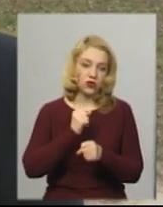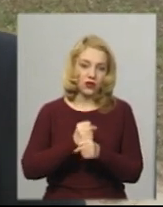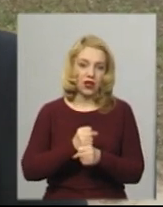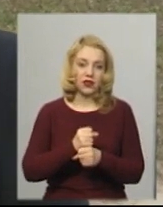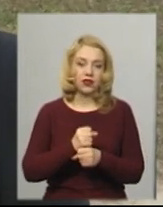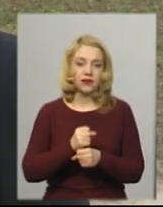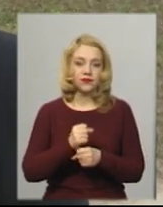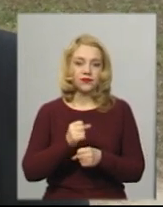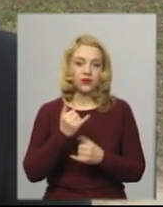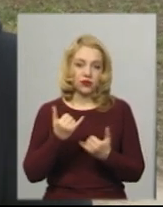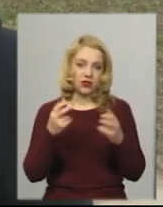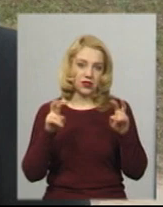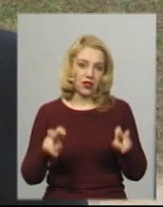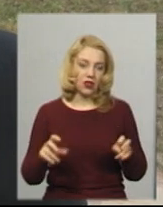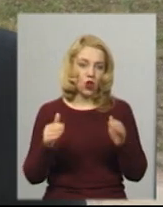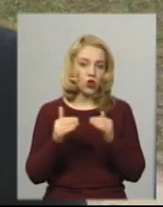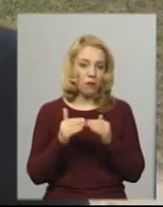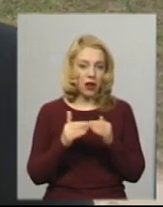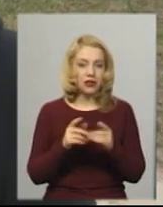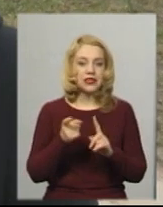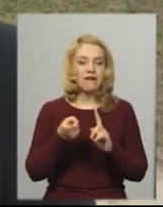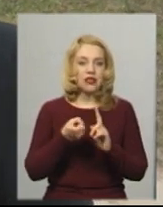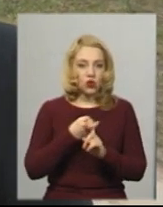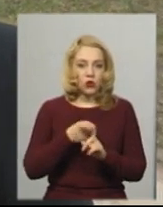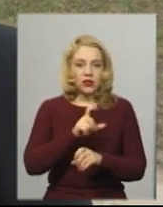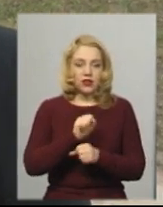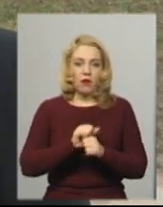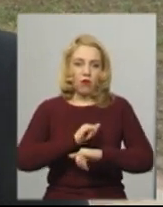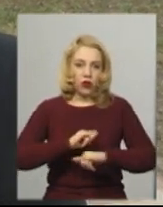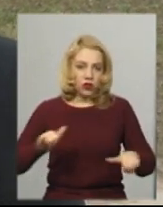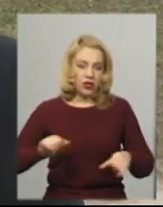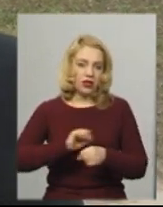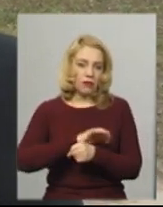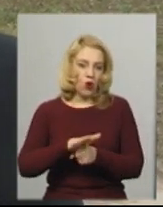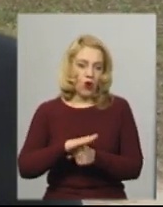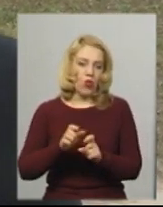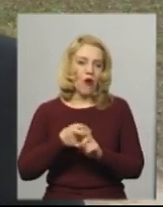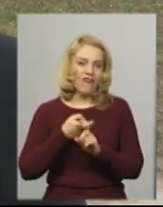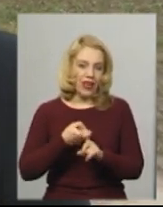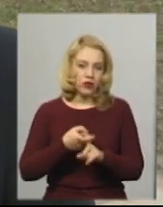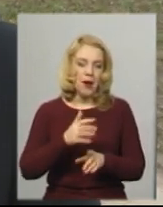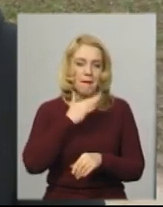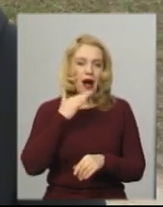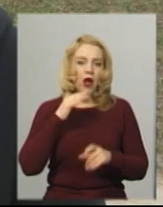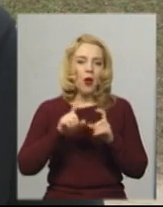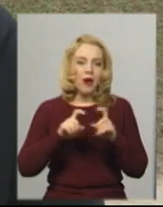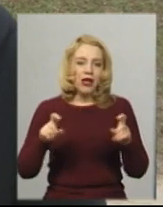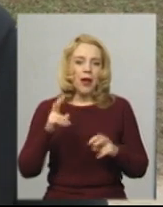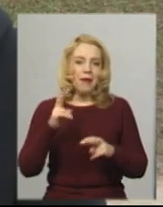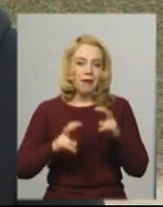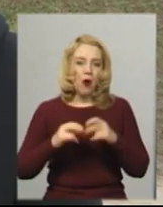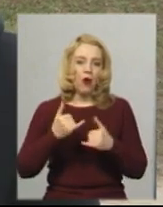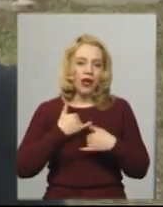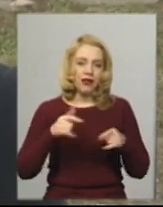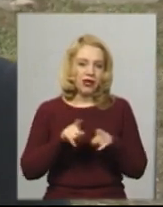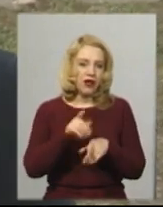наші, зараз сидять по домах. У зв'язку з поширенням коронавірусу багато і магазинів, і підприємств, так